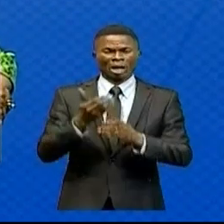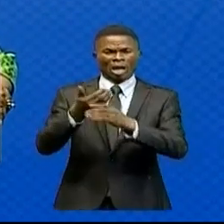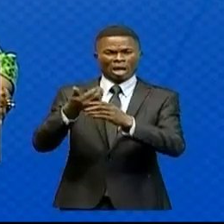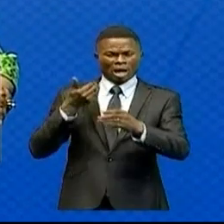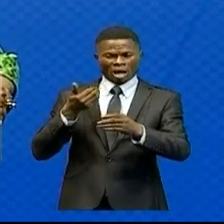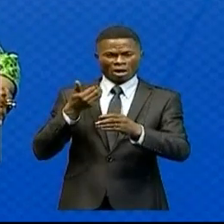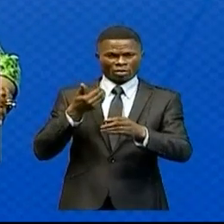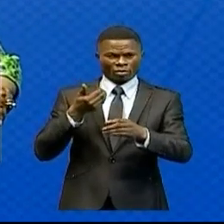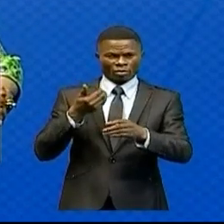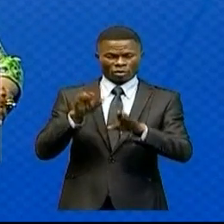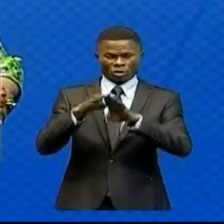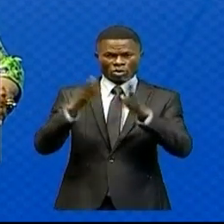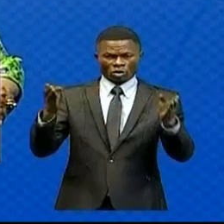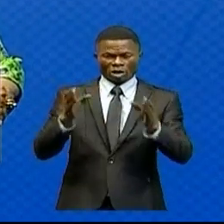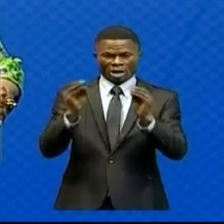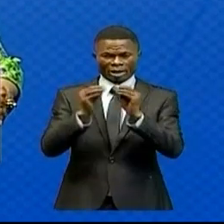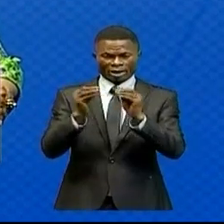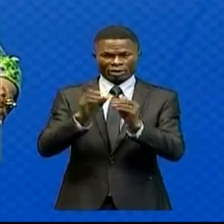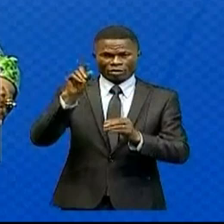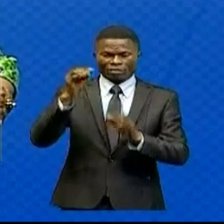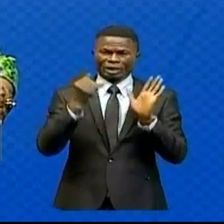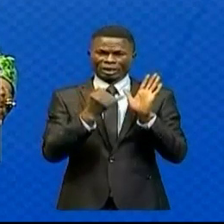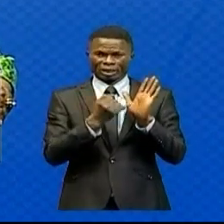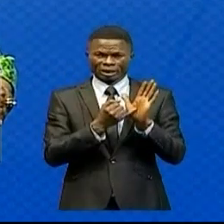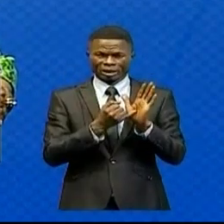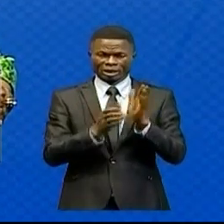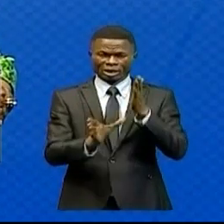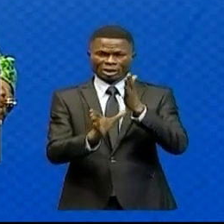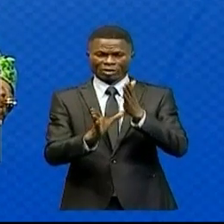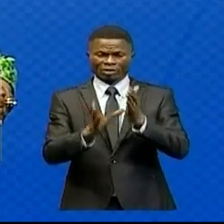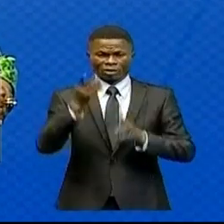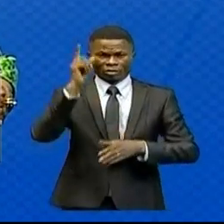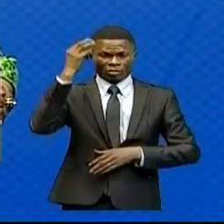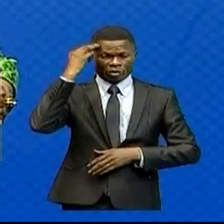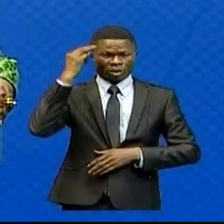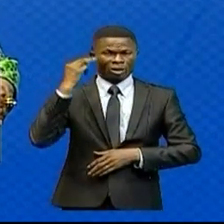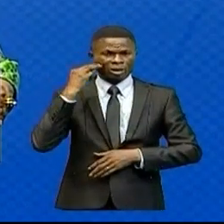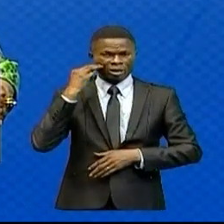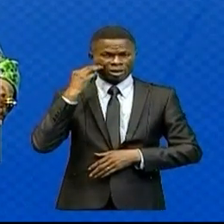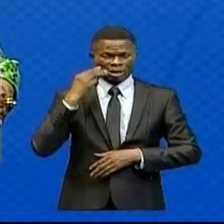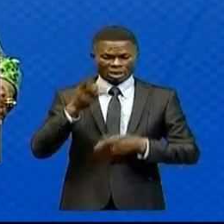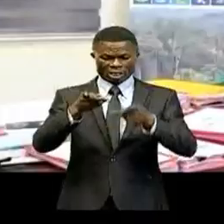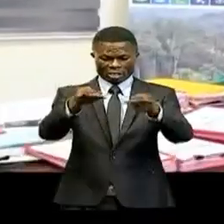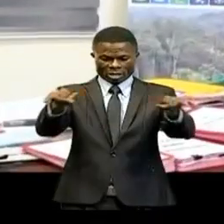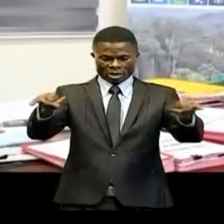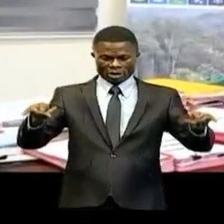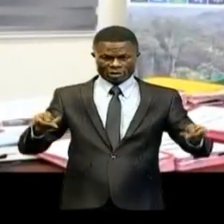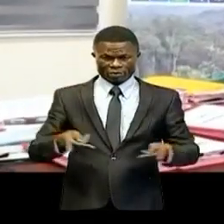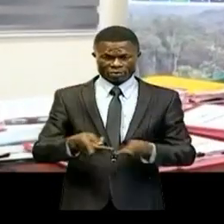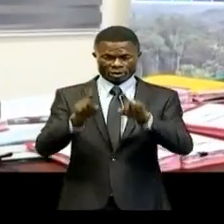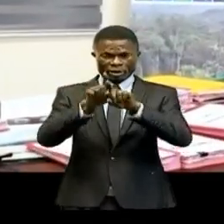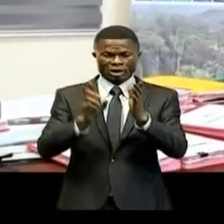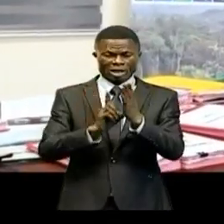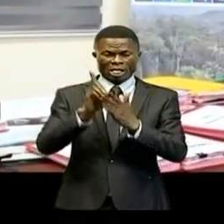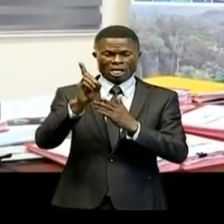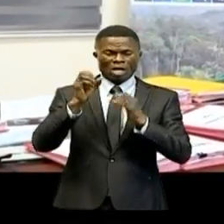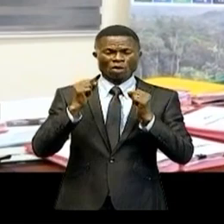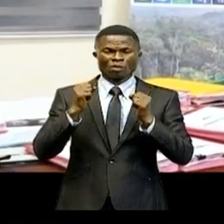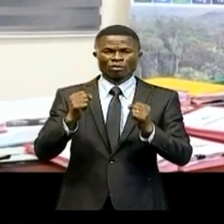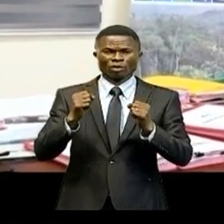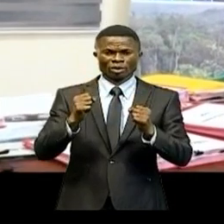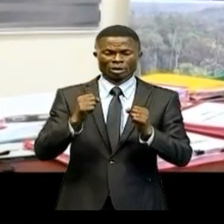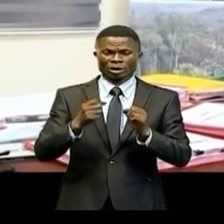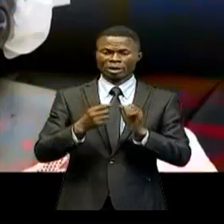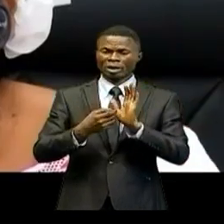'ouverture de la COP26, la vice-première ministre, ministre de l'Environnement et Développement Durable, a